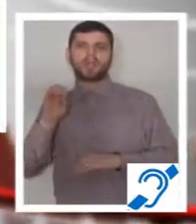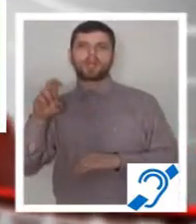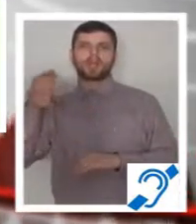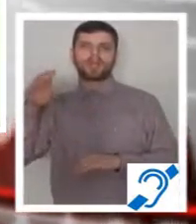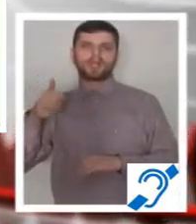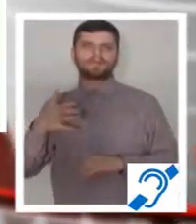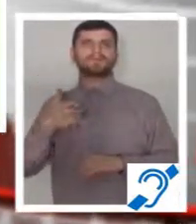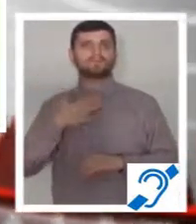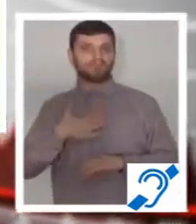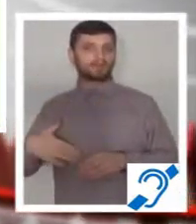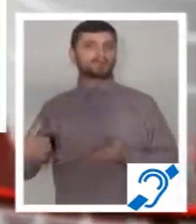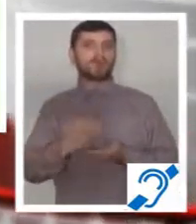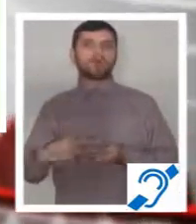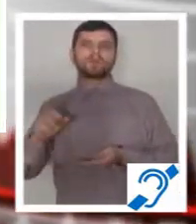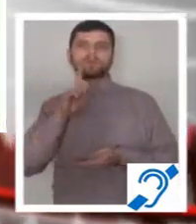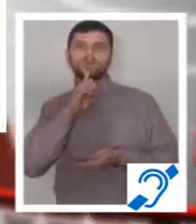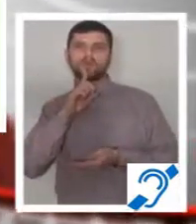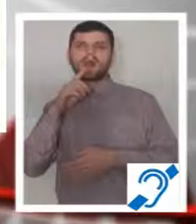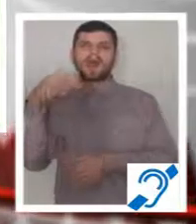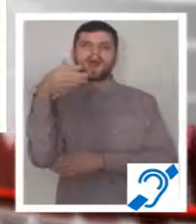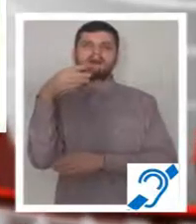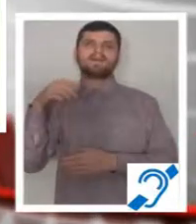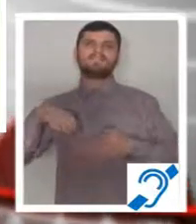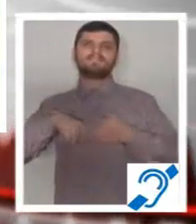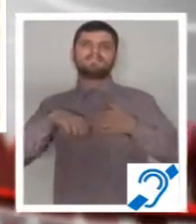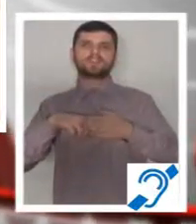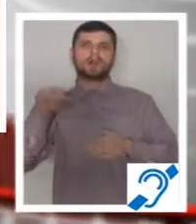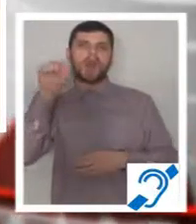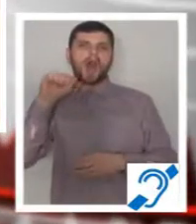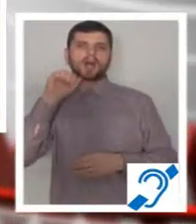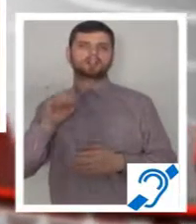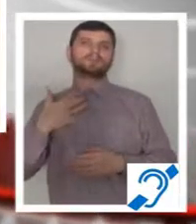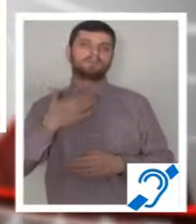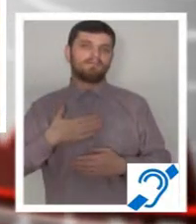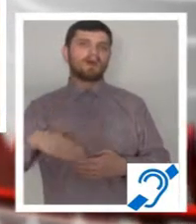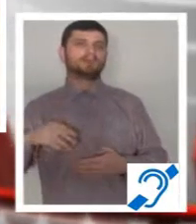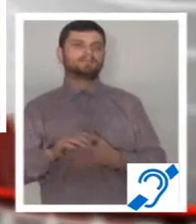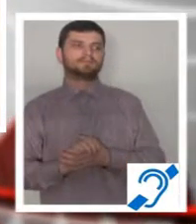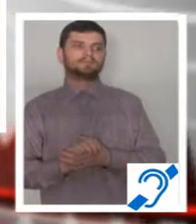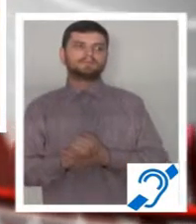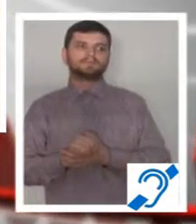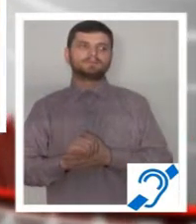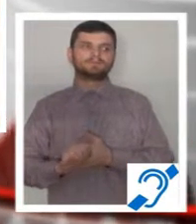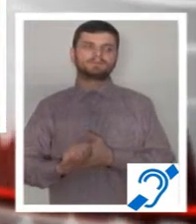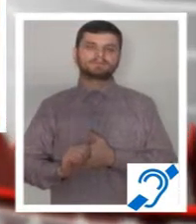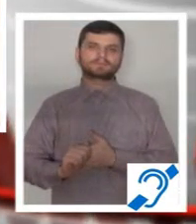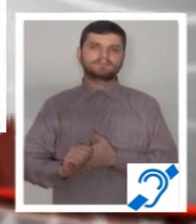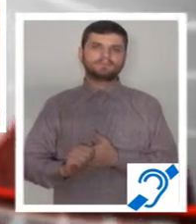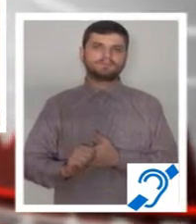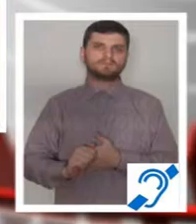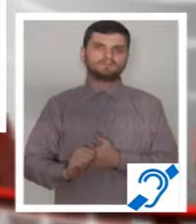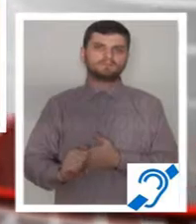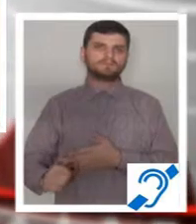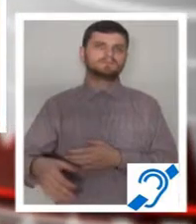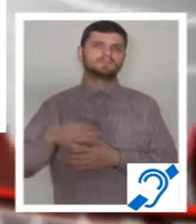sperăm să luăm brandul Fece Argeș pentru echipa de fotbal ce joacă în Liga A3-a. Preocuparea noastră este 16 de ori, a